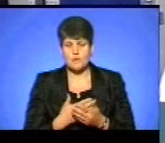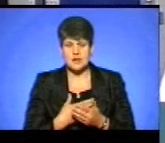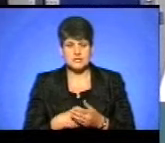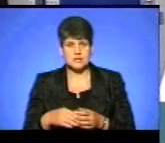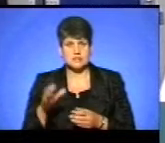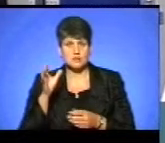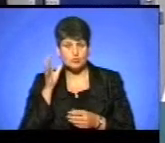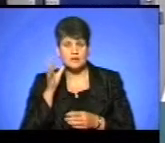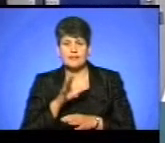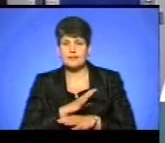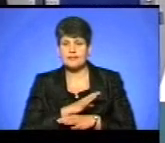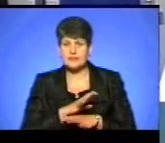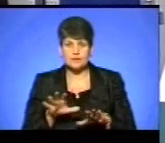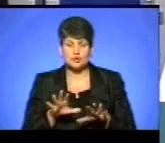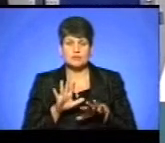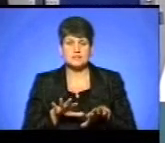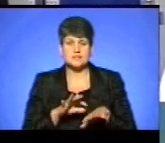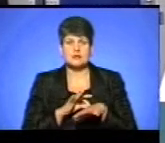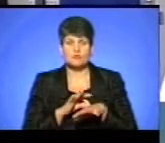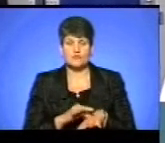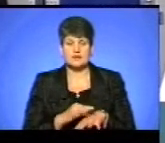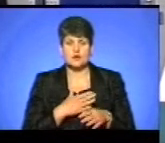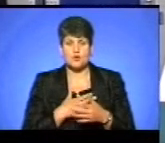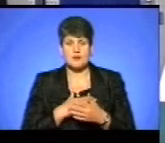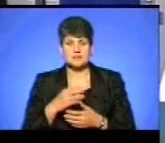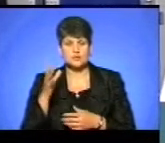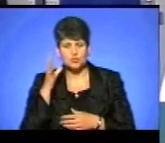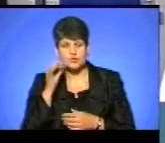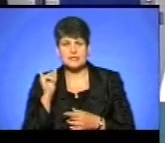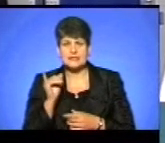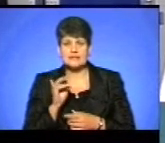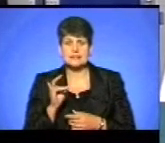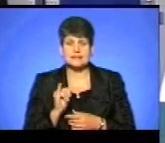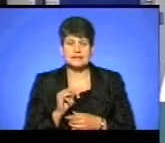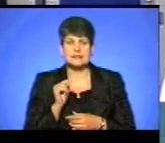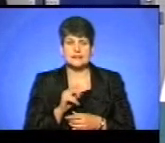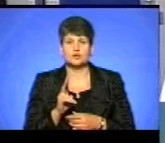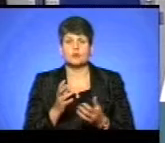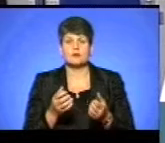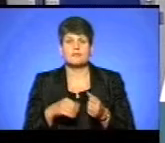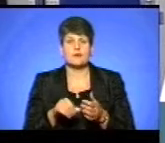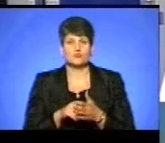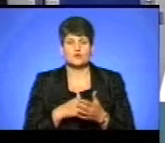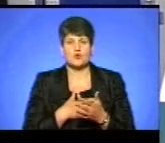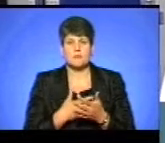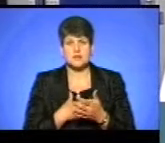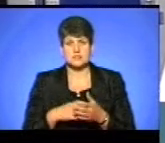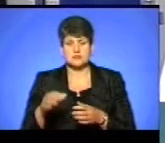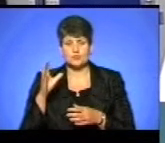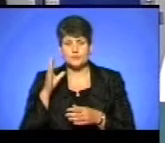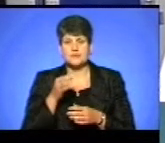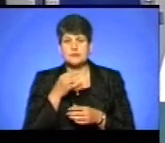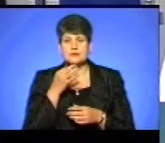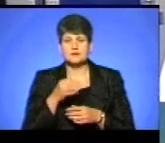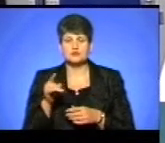оскільки не було ні місця проведення громадських слухань, ні тих, хто брав участь в громадських слуханнях, заявили,